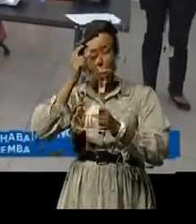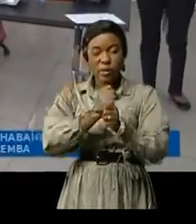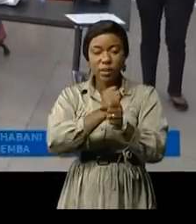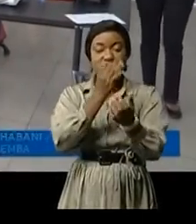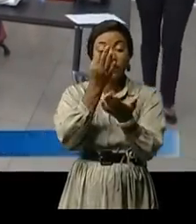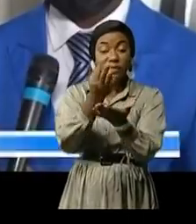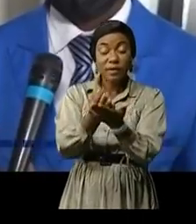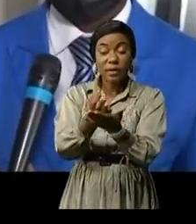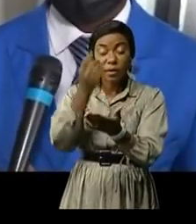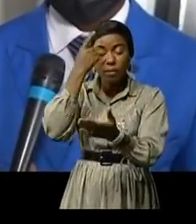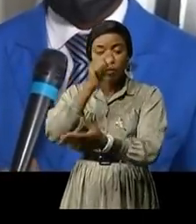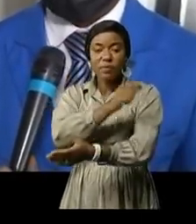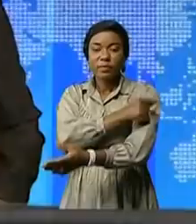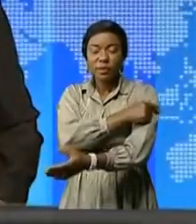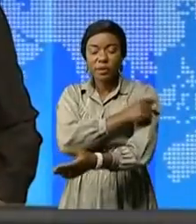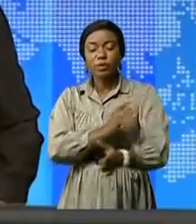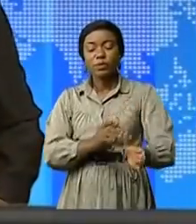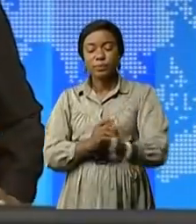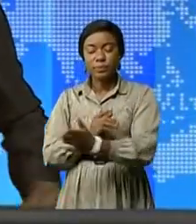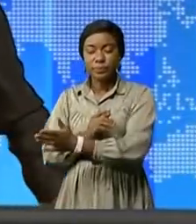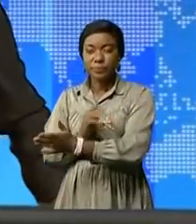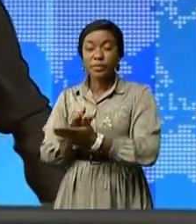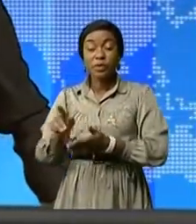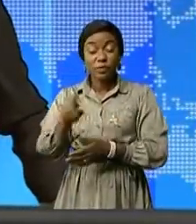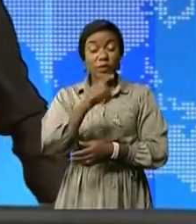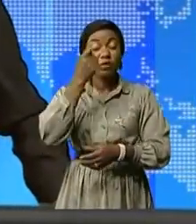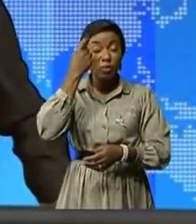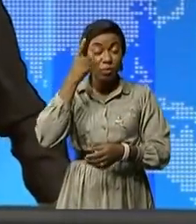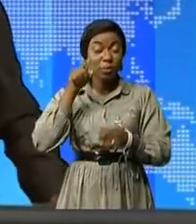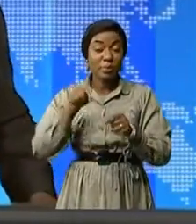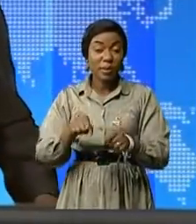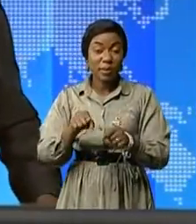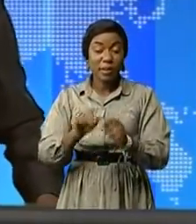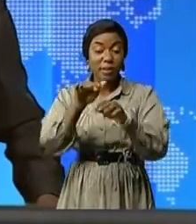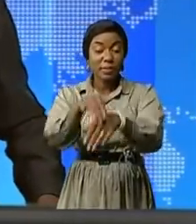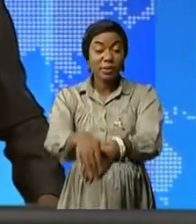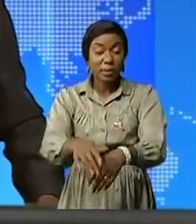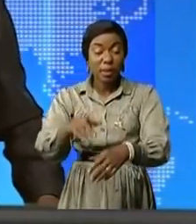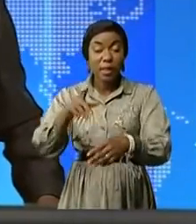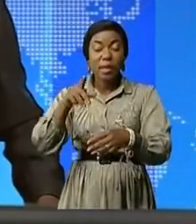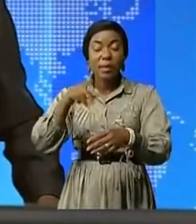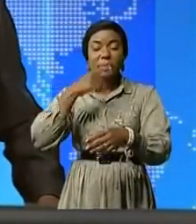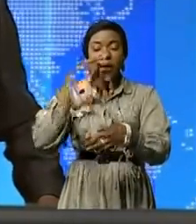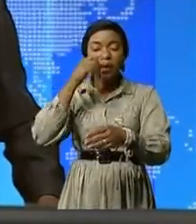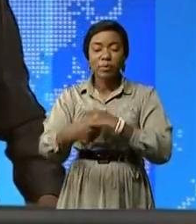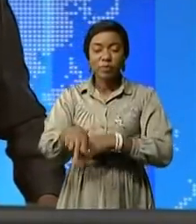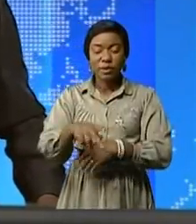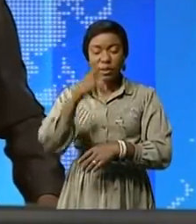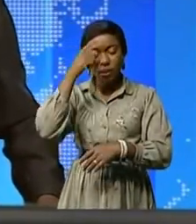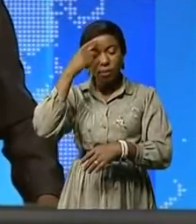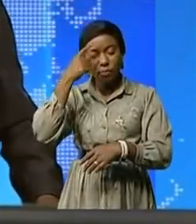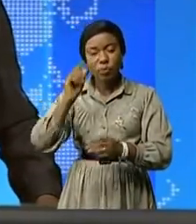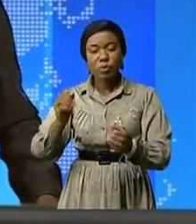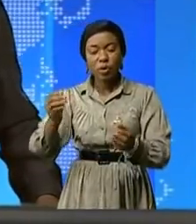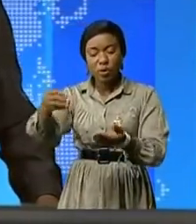fonds alloués à la vaccination. Vous avez compris qu'il s'agissait de l'implication de l'Assemblée provinciale de la ville de Kinshasa dans la